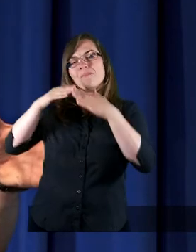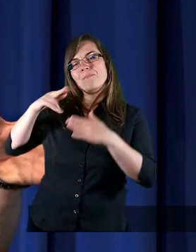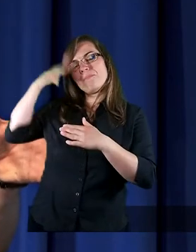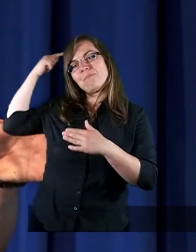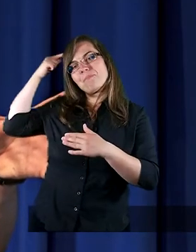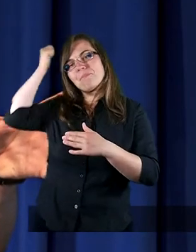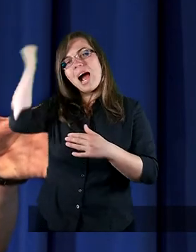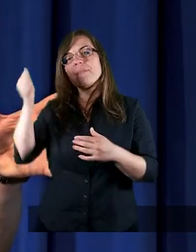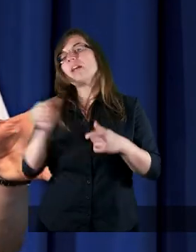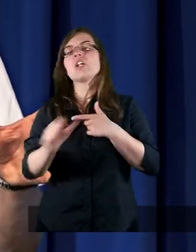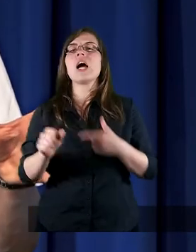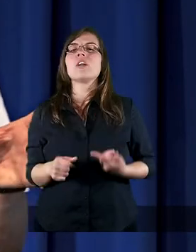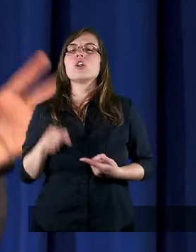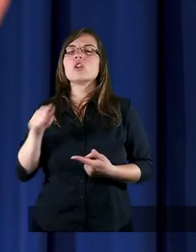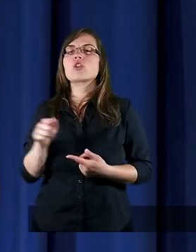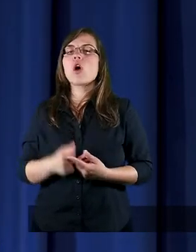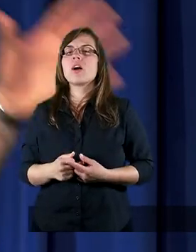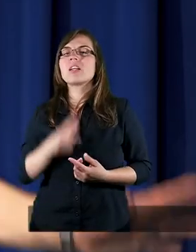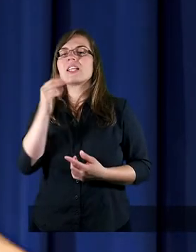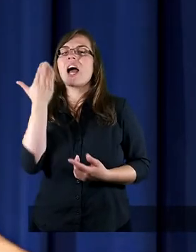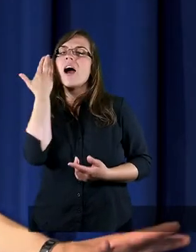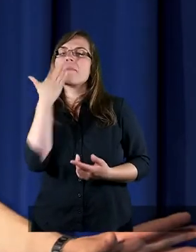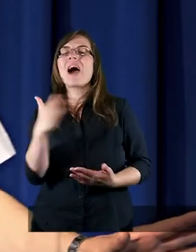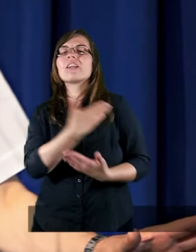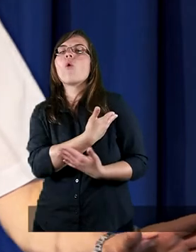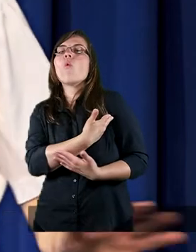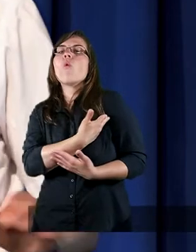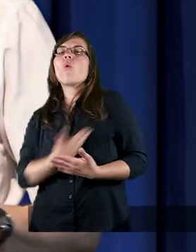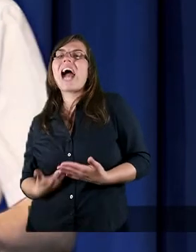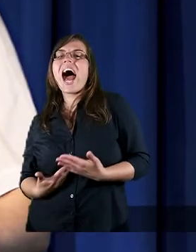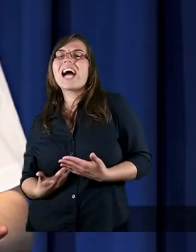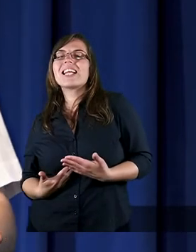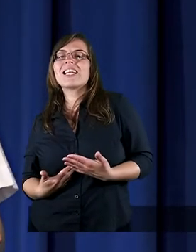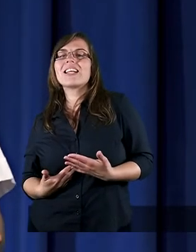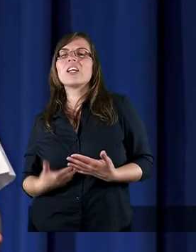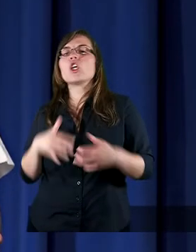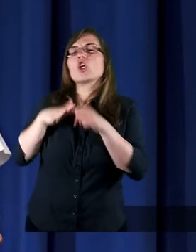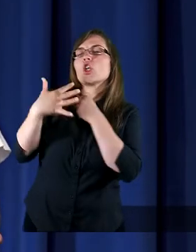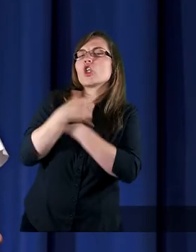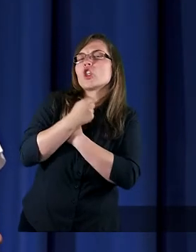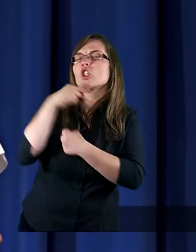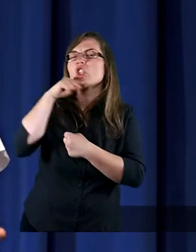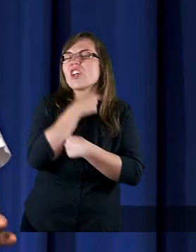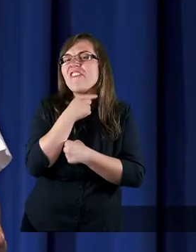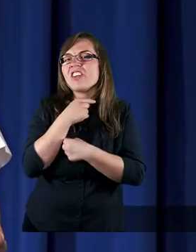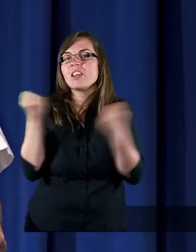pamięć to najbardziej urazy, krzywdy, prawda?